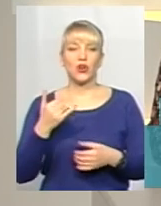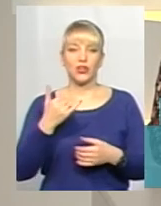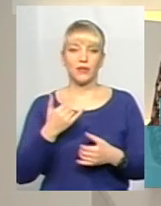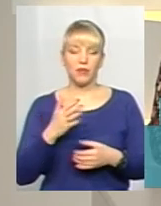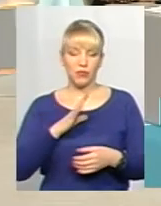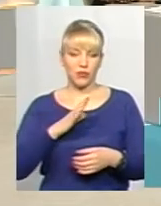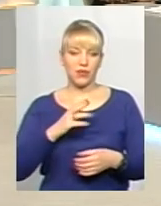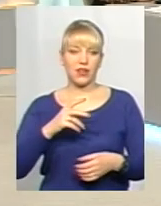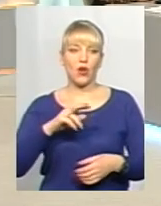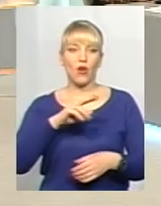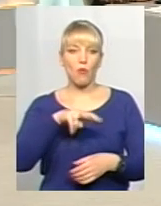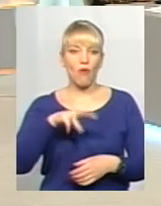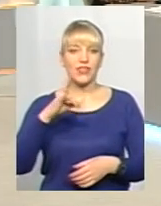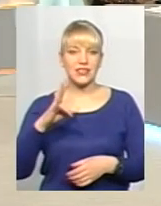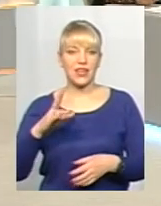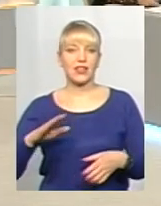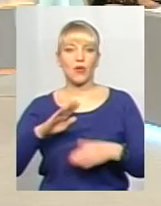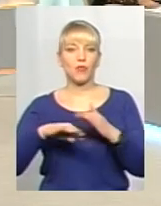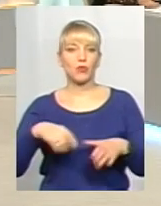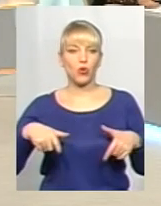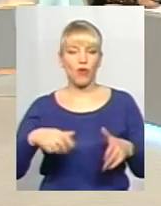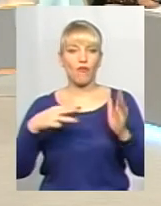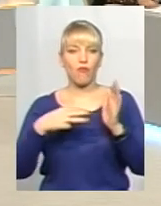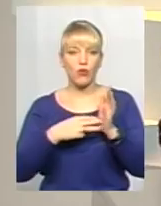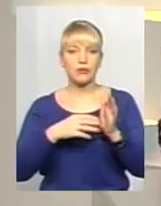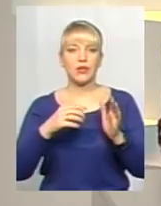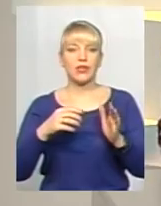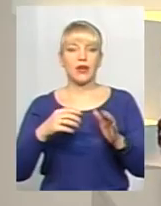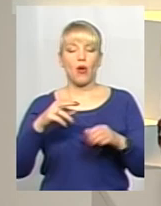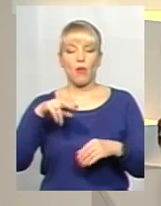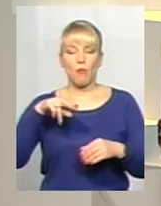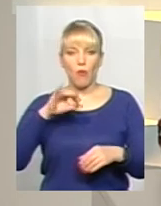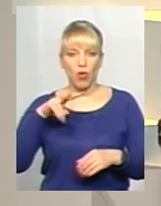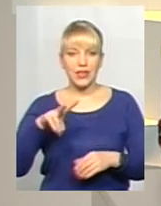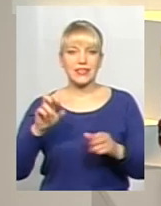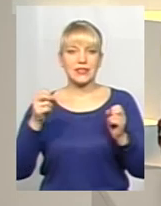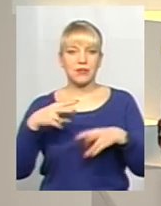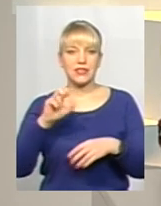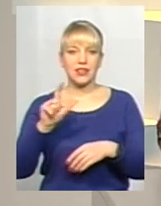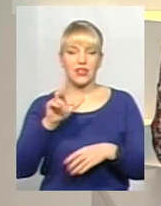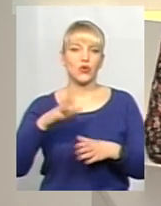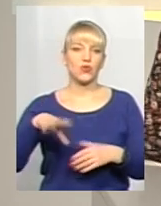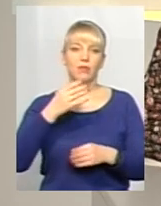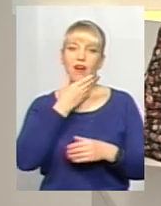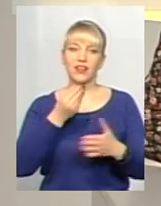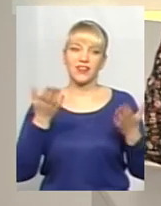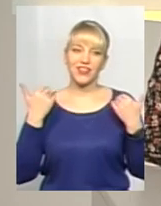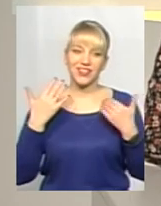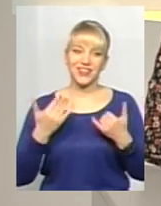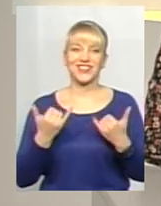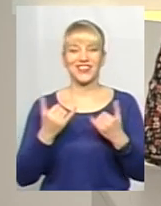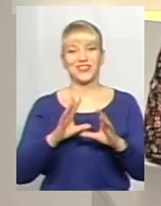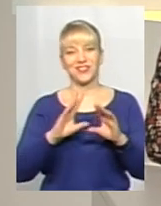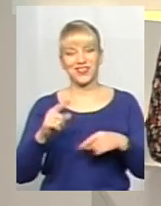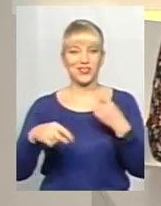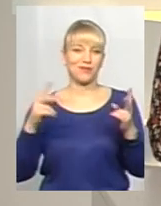Назаренко, підполковник медичної служби 8-го полку спецпризначення. Усім гарних вихідних, на сьогодні все,